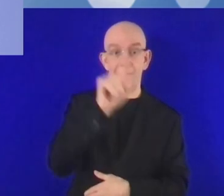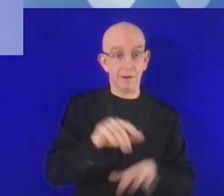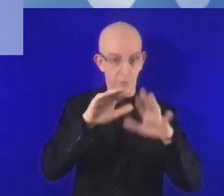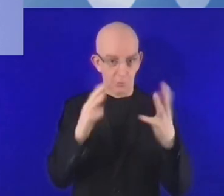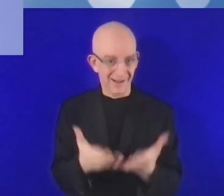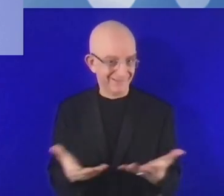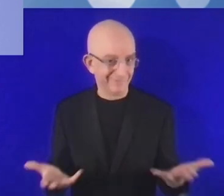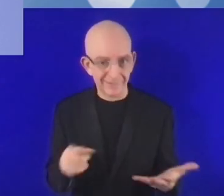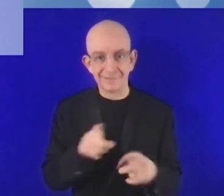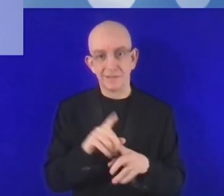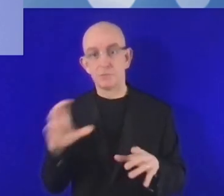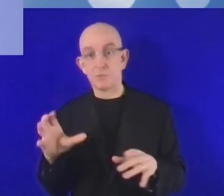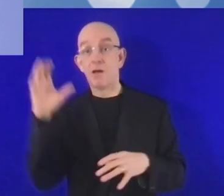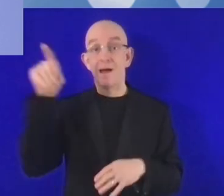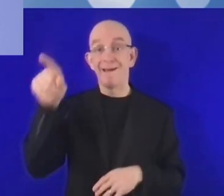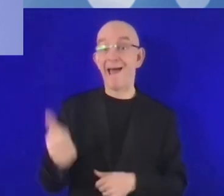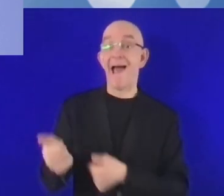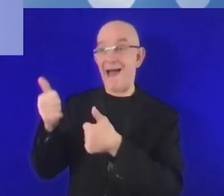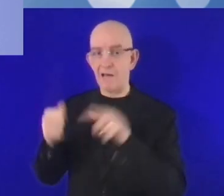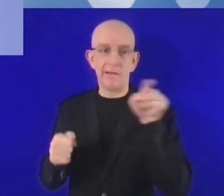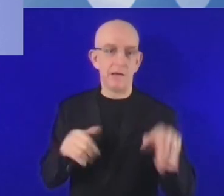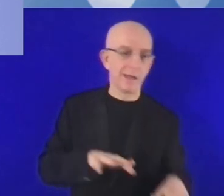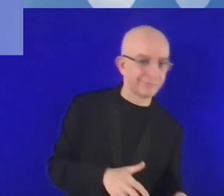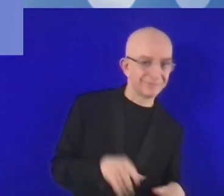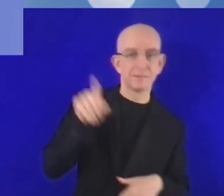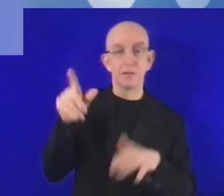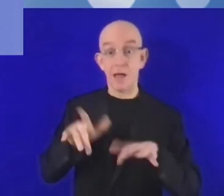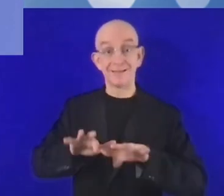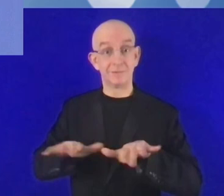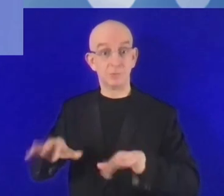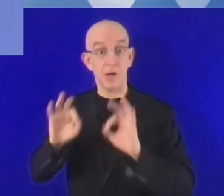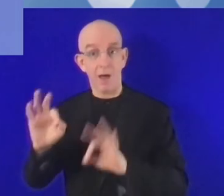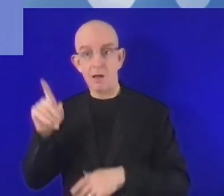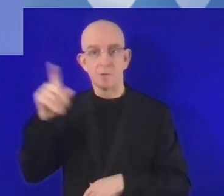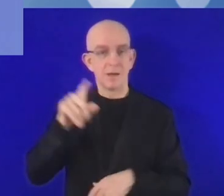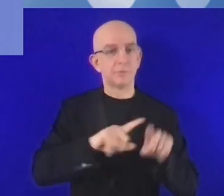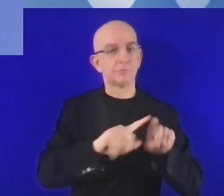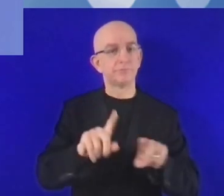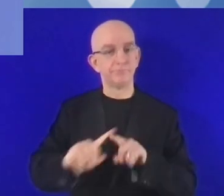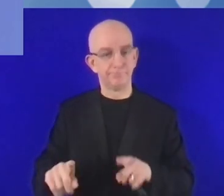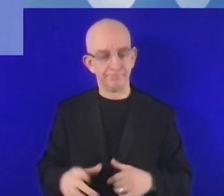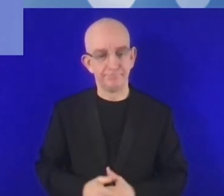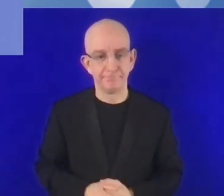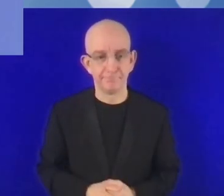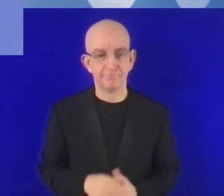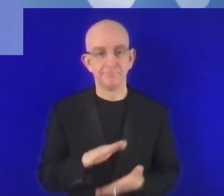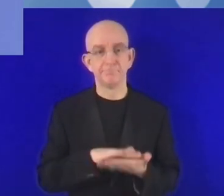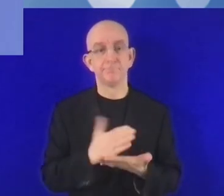التحديات الكبرى. وكذلك التنوى الكبير ما بين مختلف مجالات الاقتصاد.